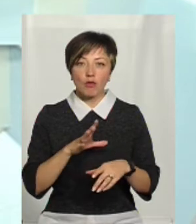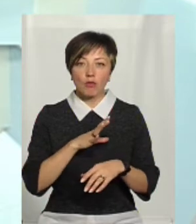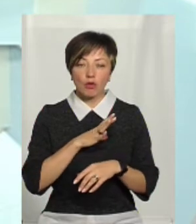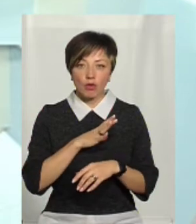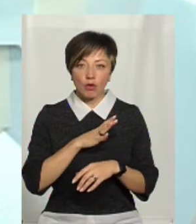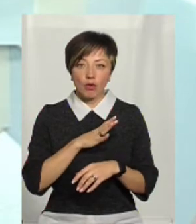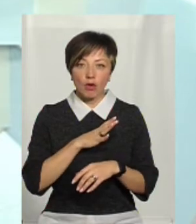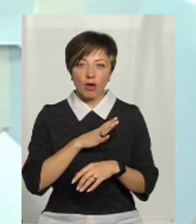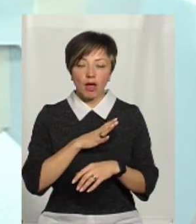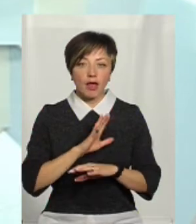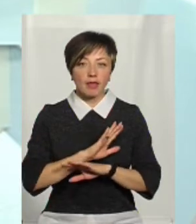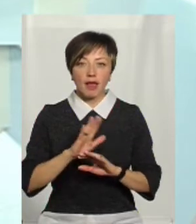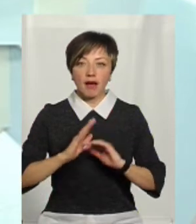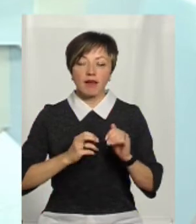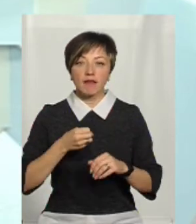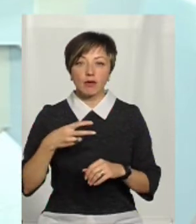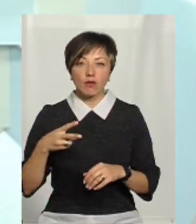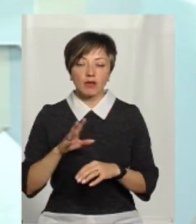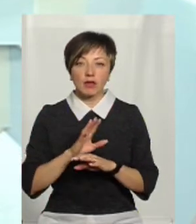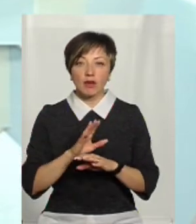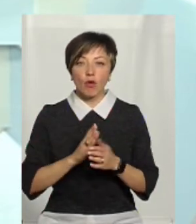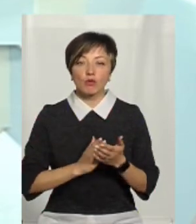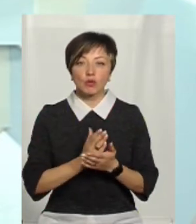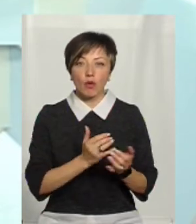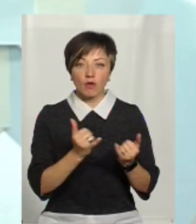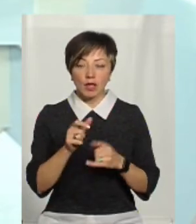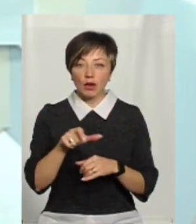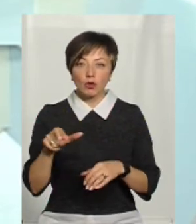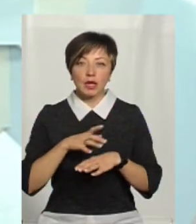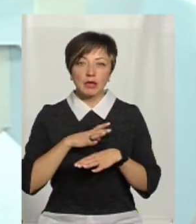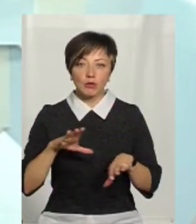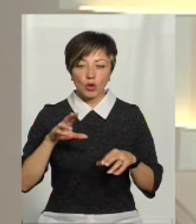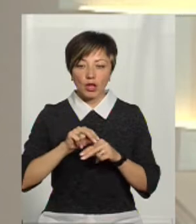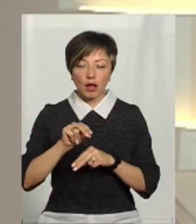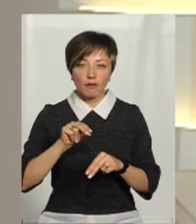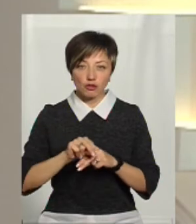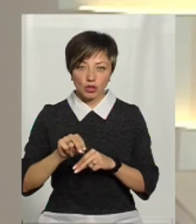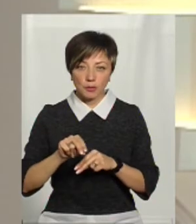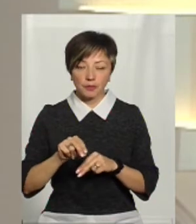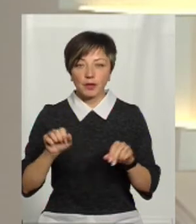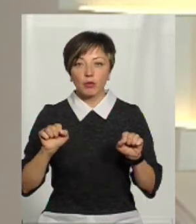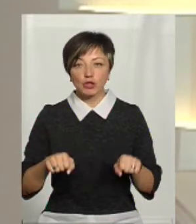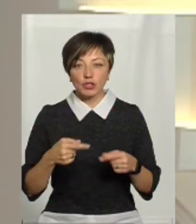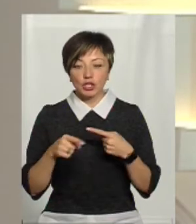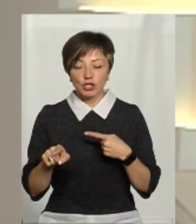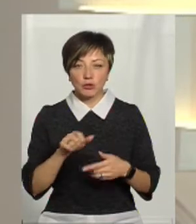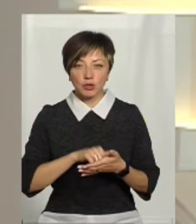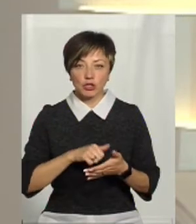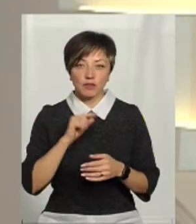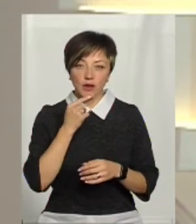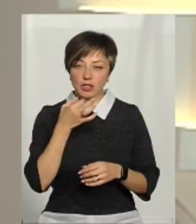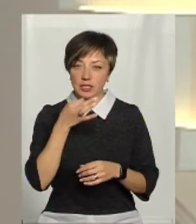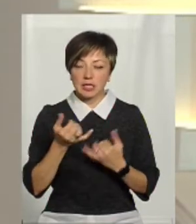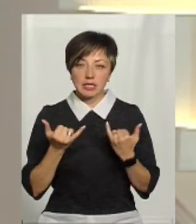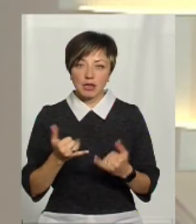некваліфіковане обслуговування. Тобто, люди не були навчені. Ну, можливо, і інші причини. Мені